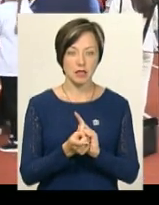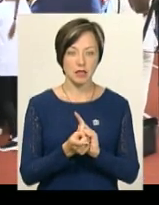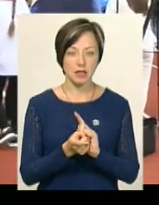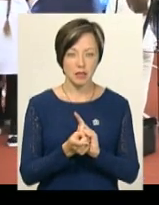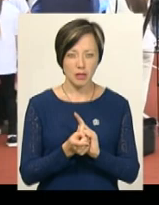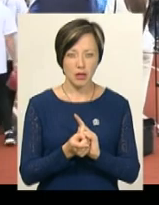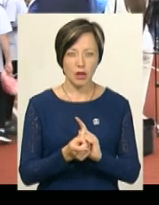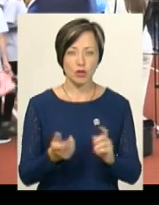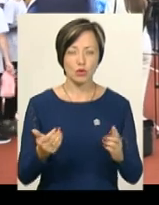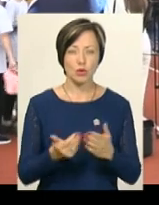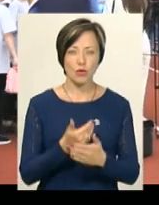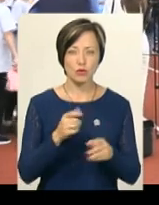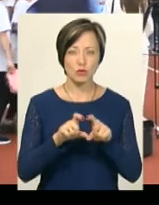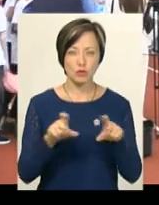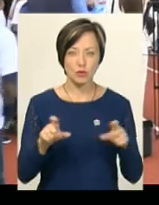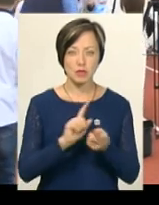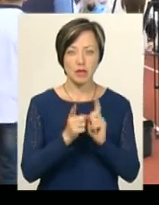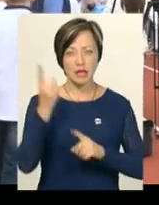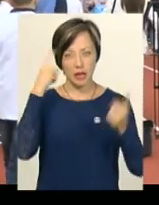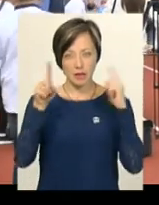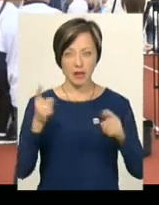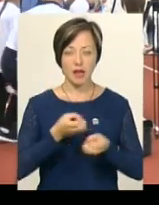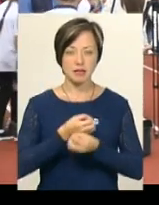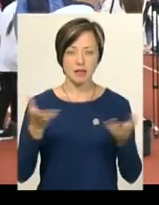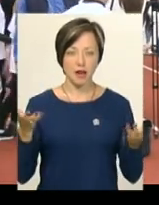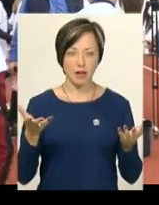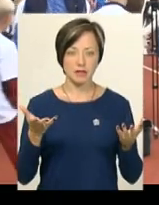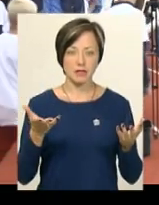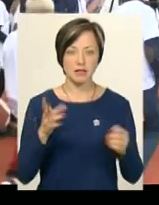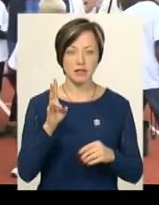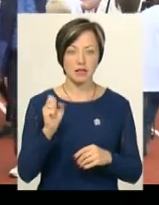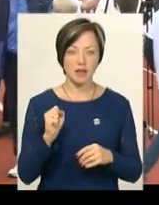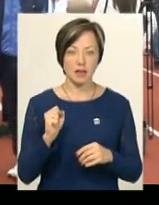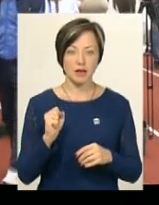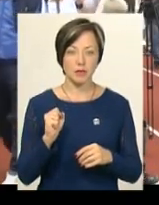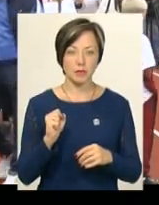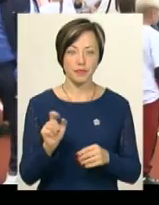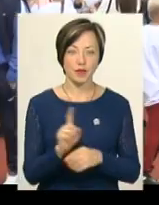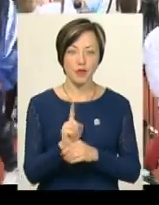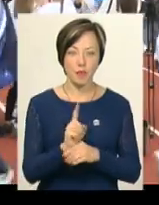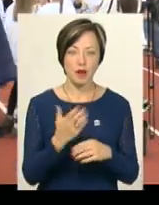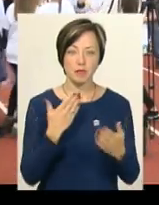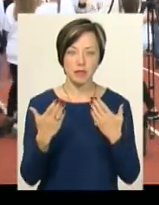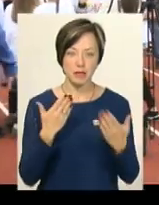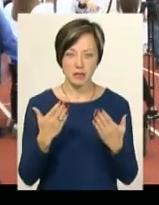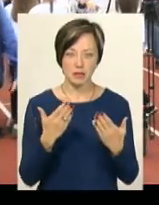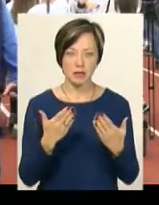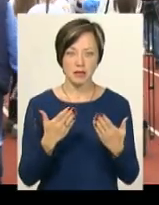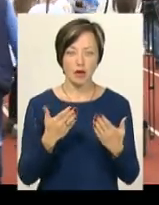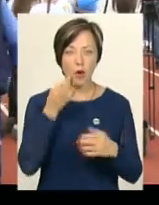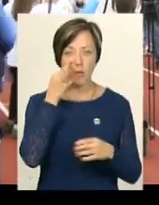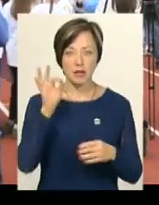якусь структуру, змінити на креатив, на яскравість, на яскравий, нормальний підхід, компетентностій підхід,